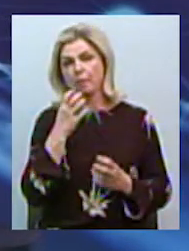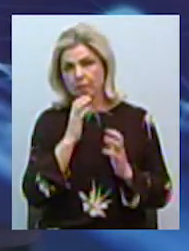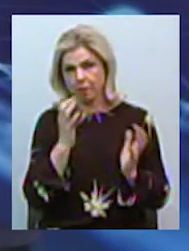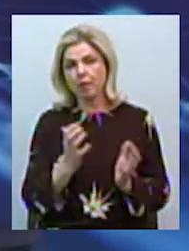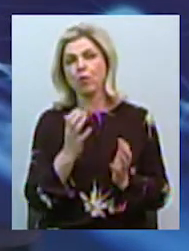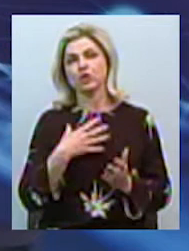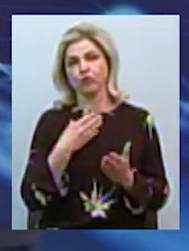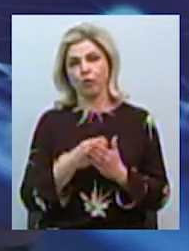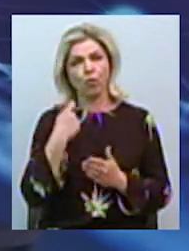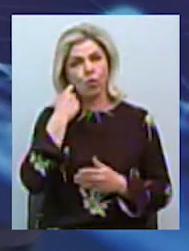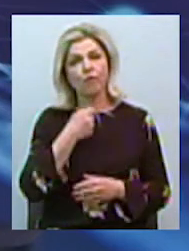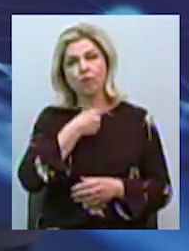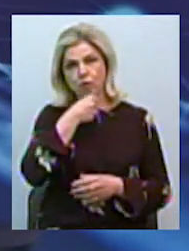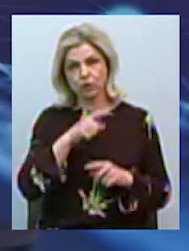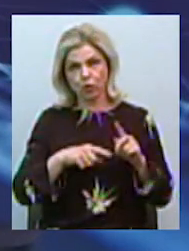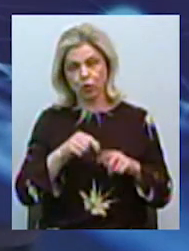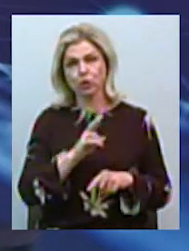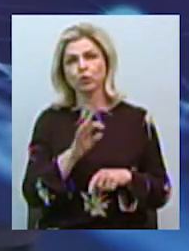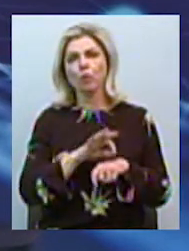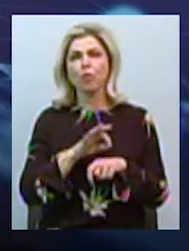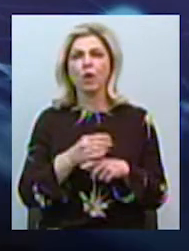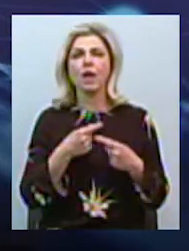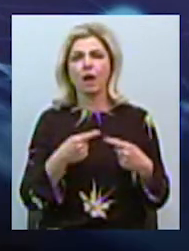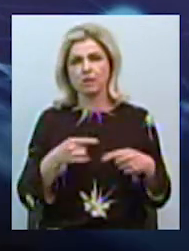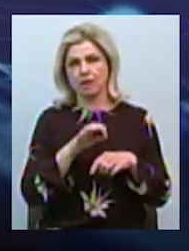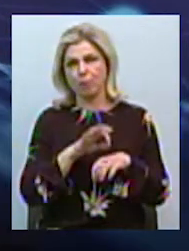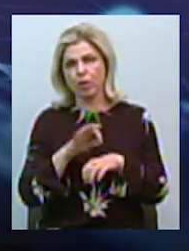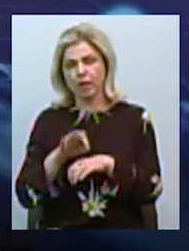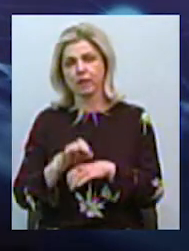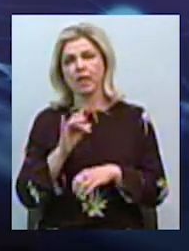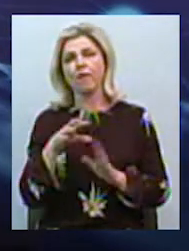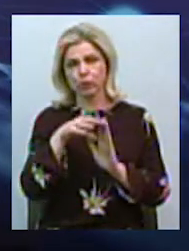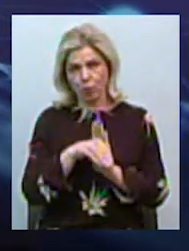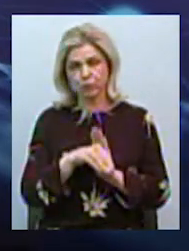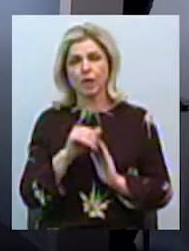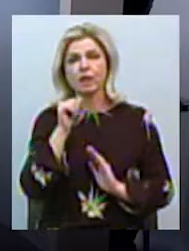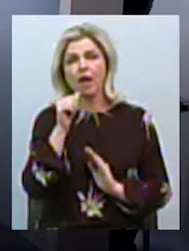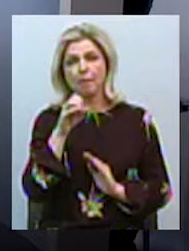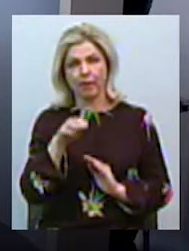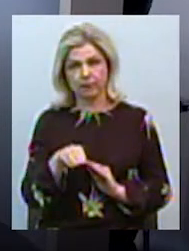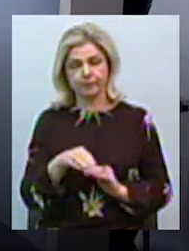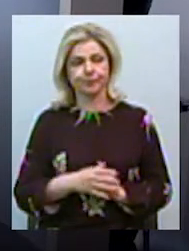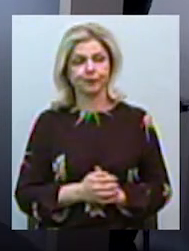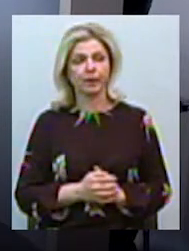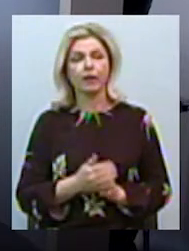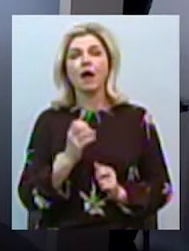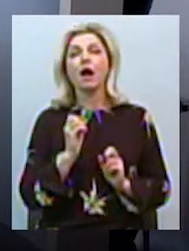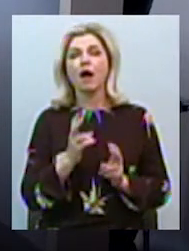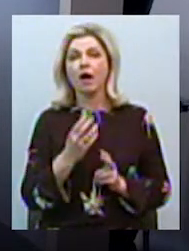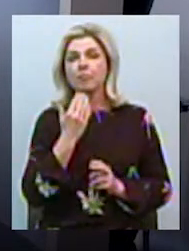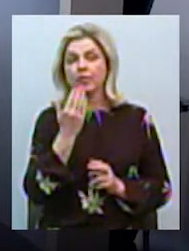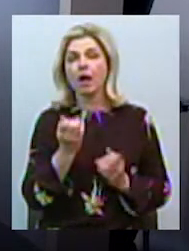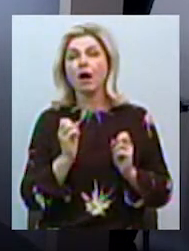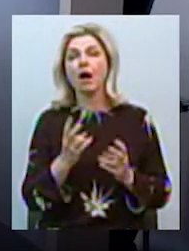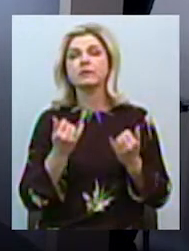особливо тих, які хворі на хронічне захворювання, в тому числі і на цукровий діабет. Пані Наталя, як сьогодні працює в